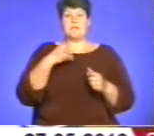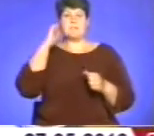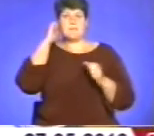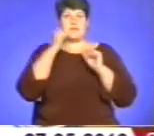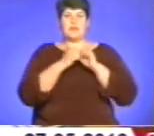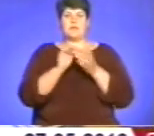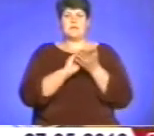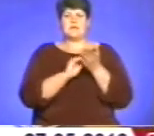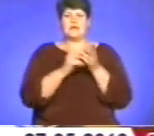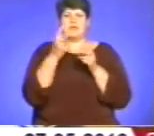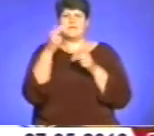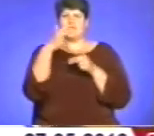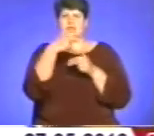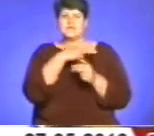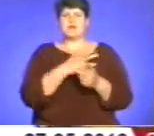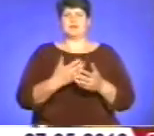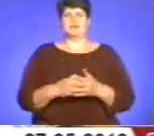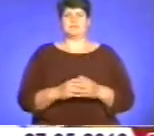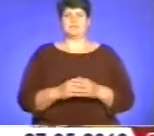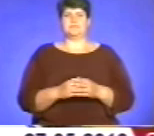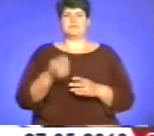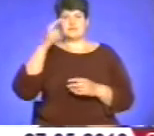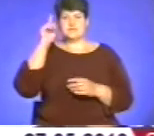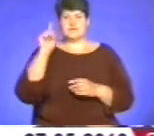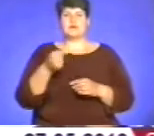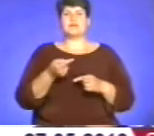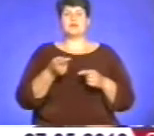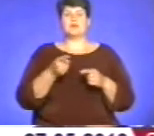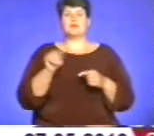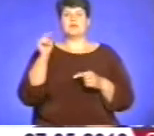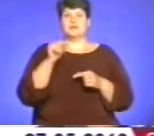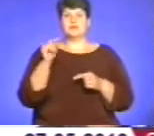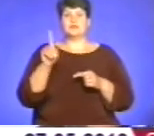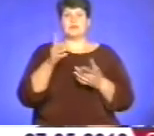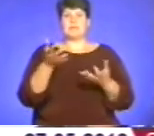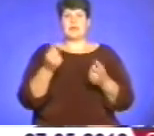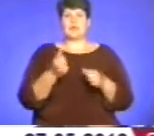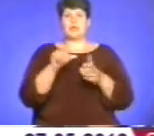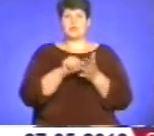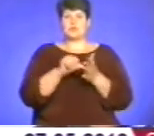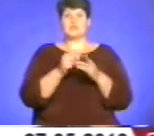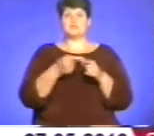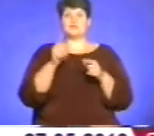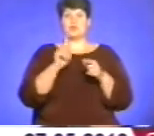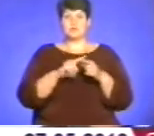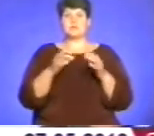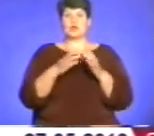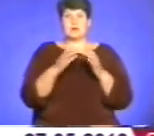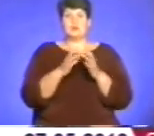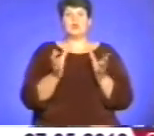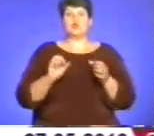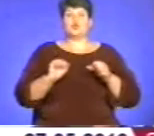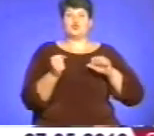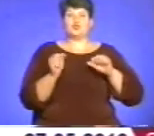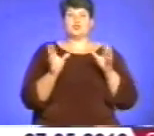писали, вирізали. І знаєте, досить того, що ми прийняли участь в цьому, ми як командою здружилися, тому що